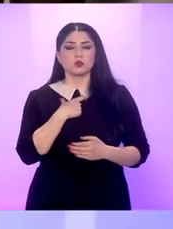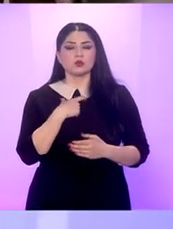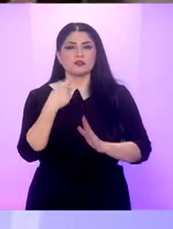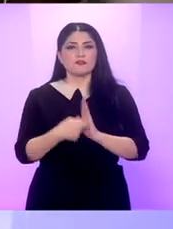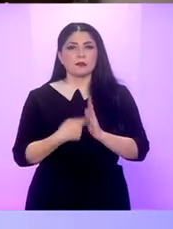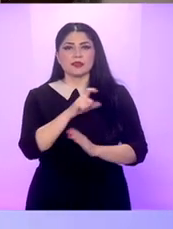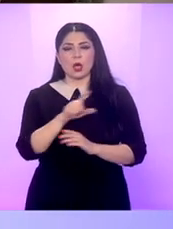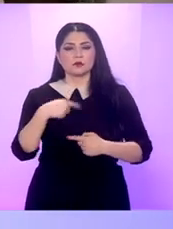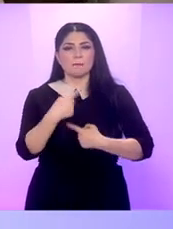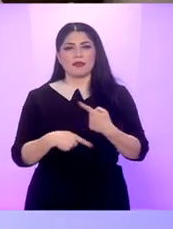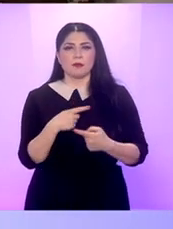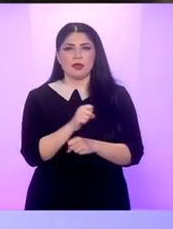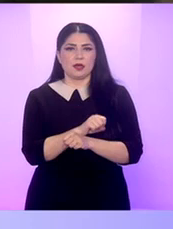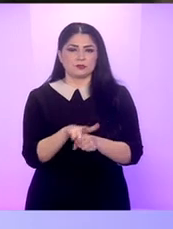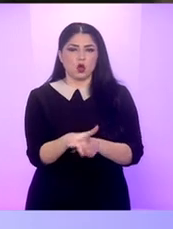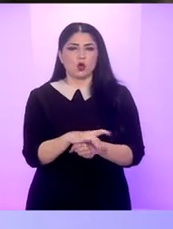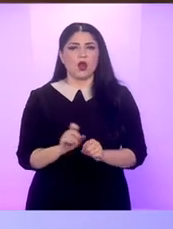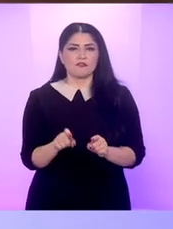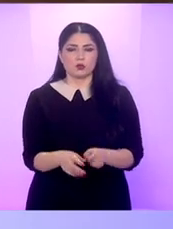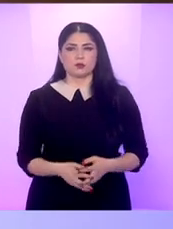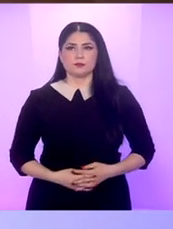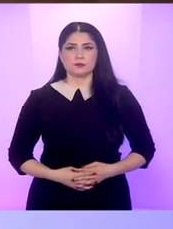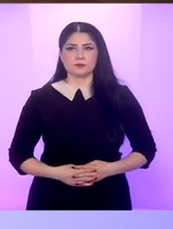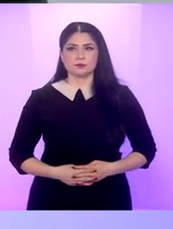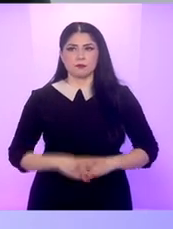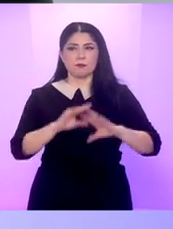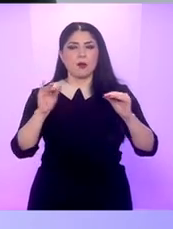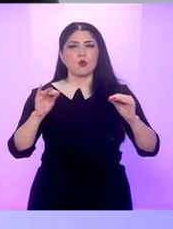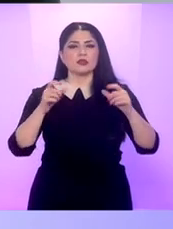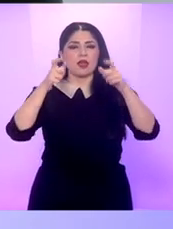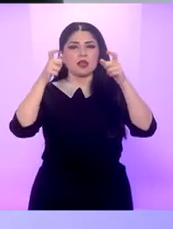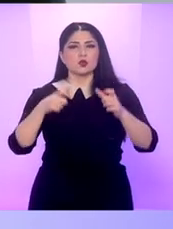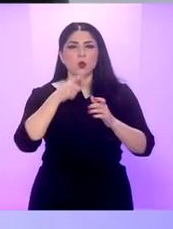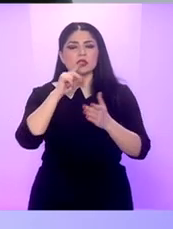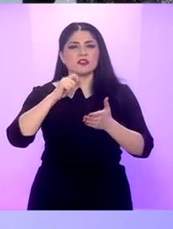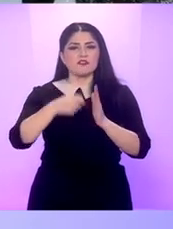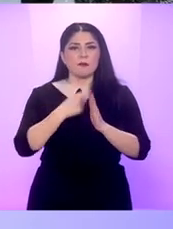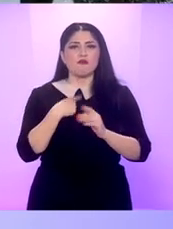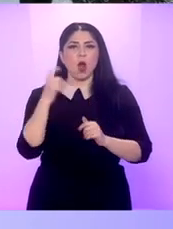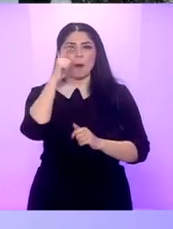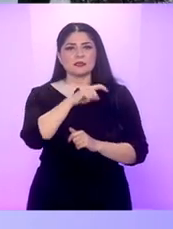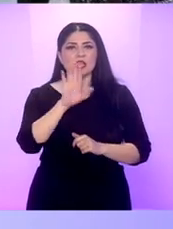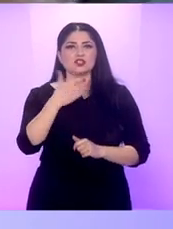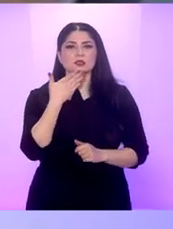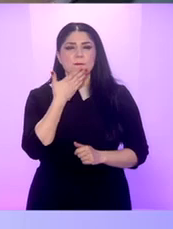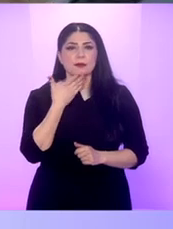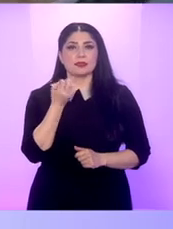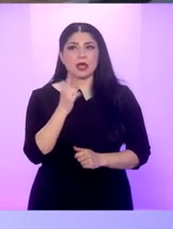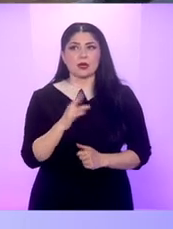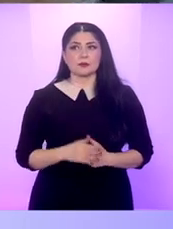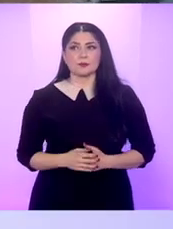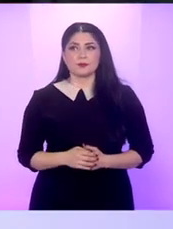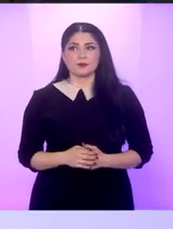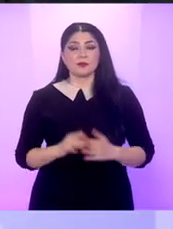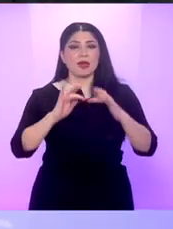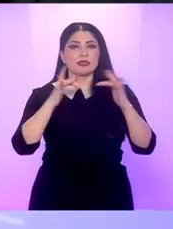lansa din cauza pandemiei și marele studiouri au fost în vazia absente de la aceste premii în schimb, platformele